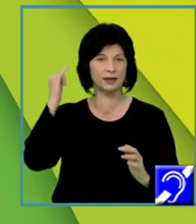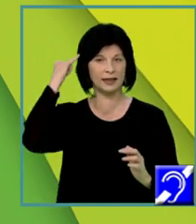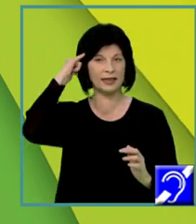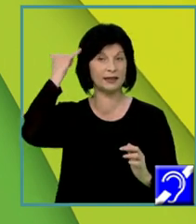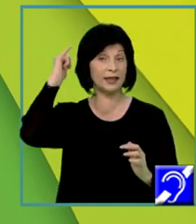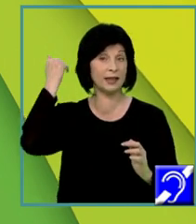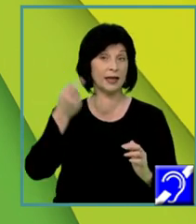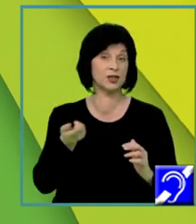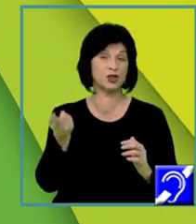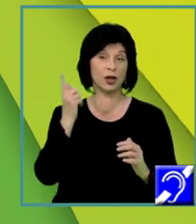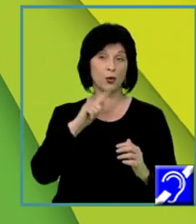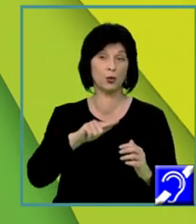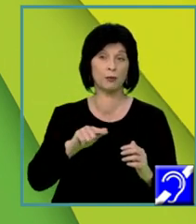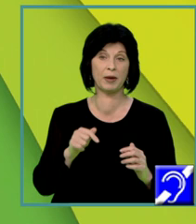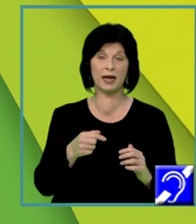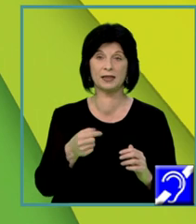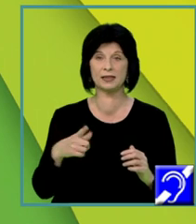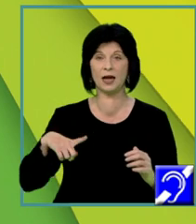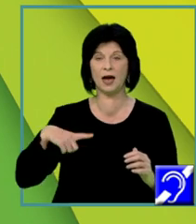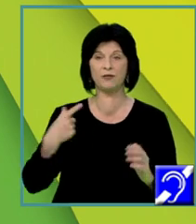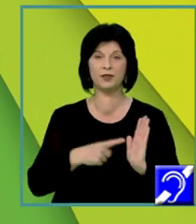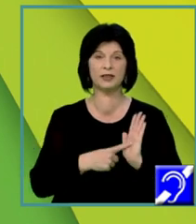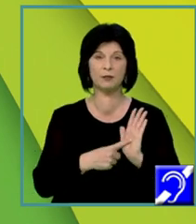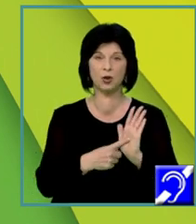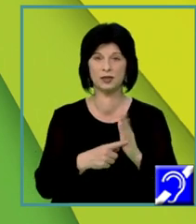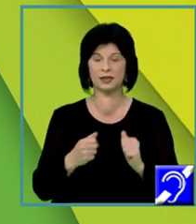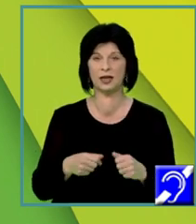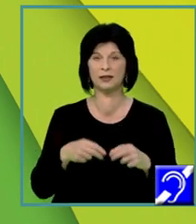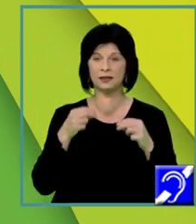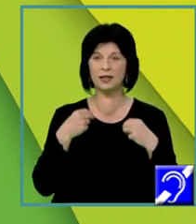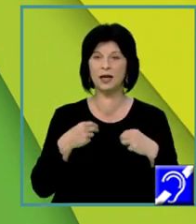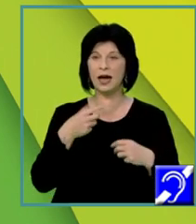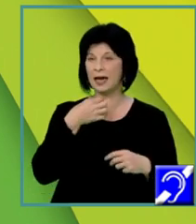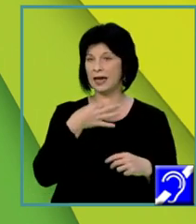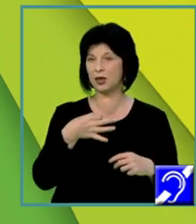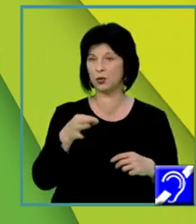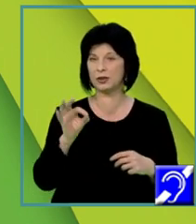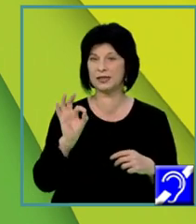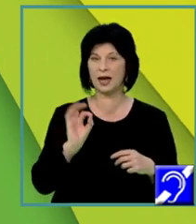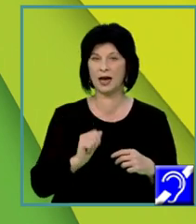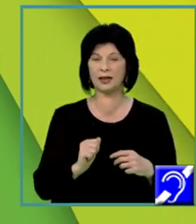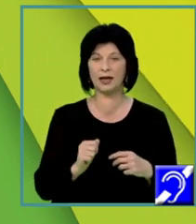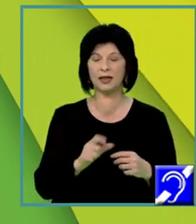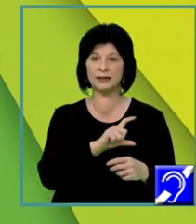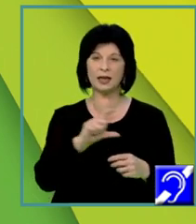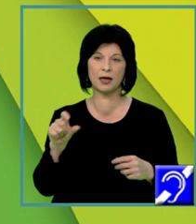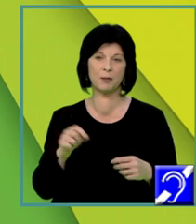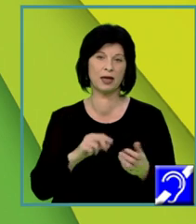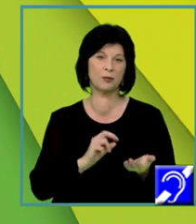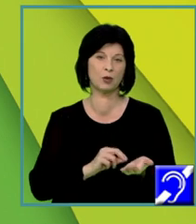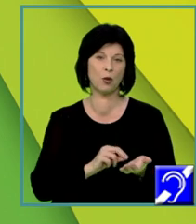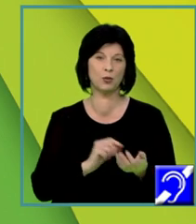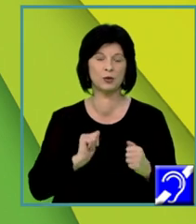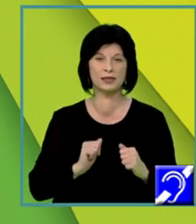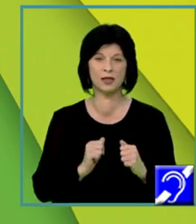fac o mică paranteză. De foarte multe ori elevii mă întreabă dacă este necesar ca în incipitul textului argumentativ